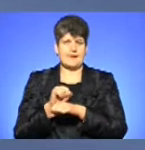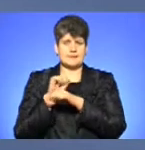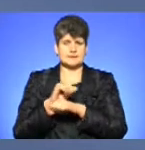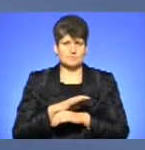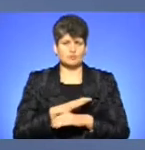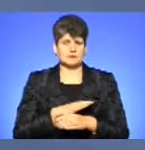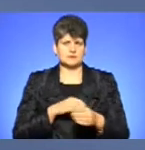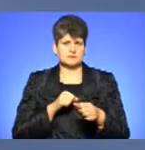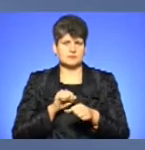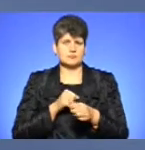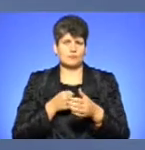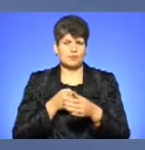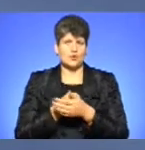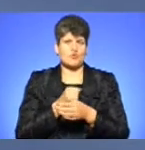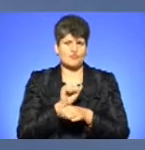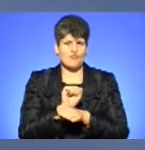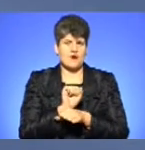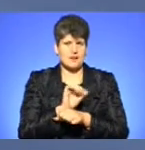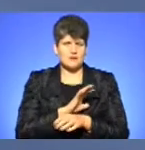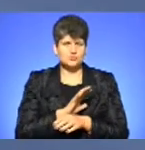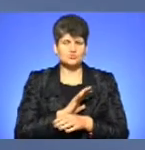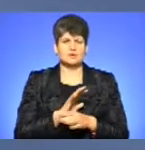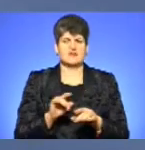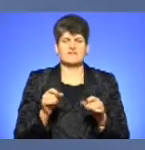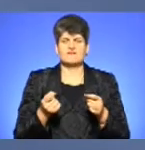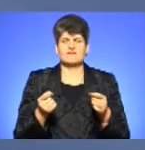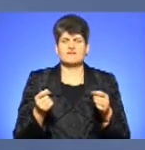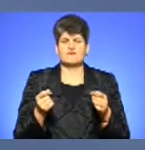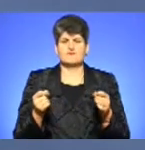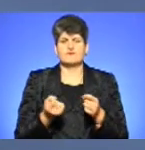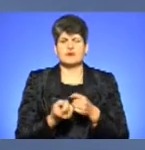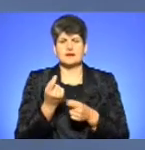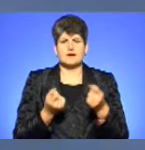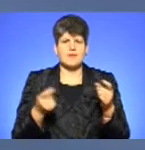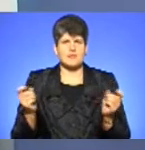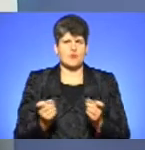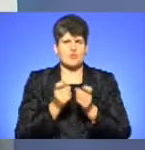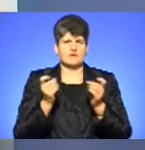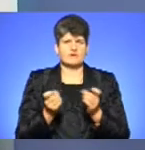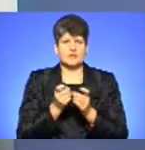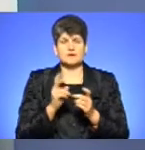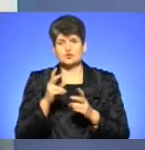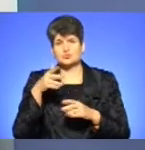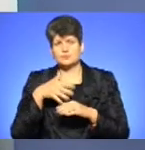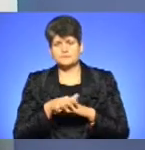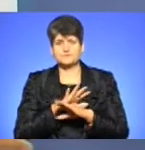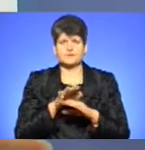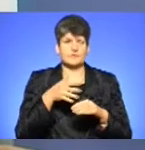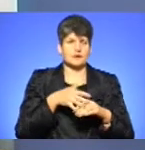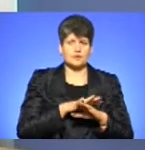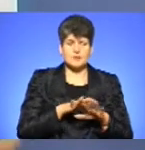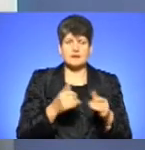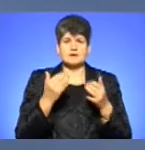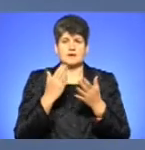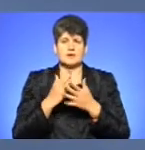блокування, виникали різного роду конфлікти. Багато людей це розуміли чи не розуміли, але зараз ми маємо